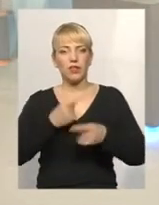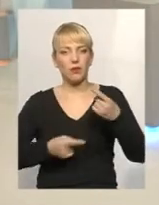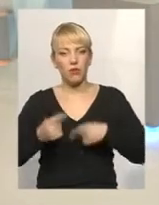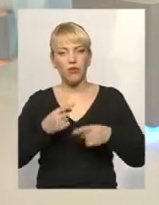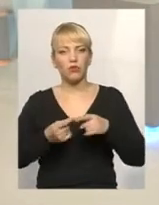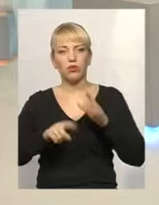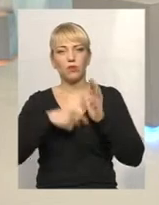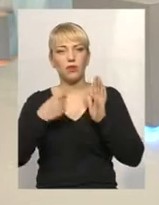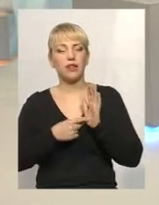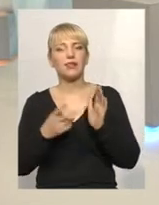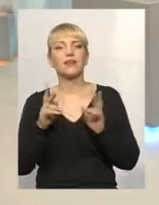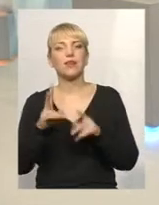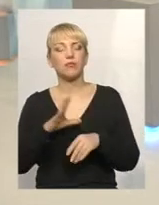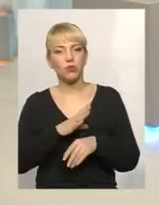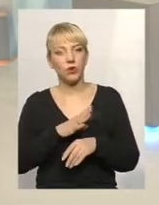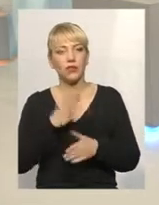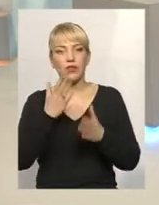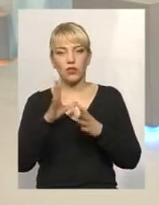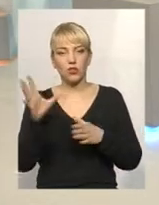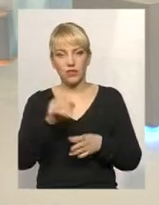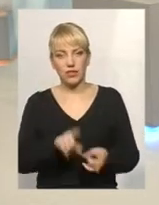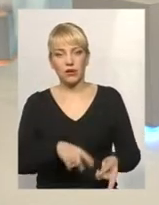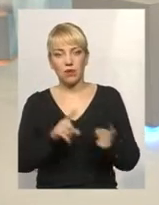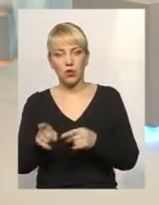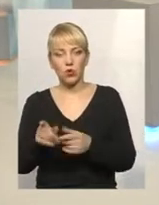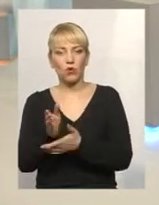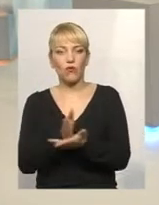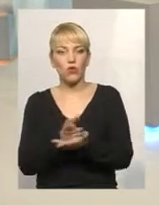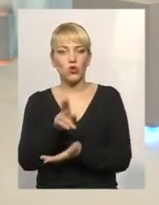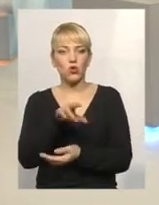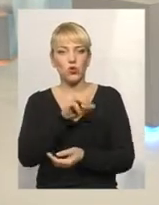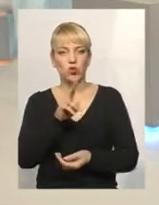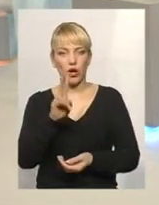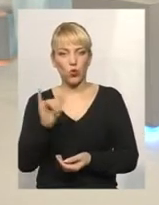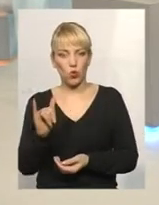питання стояло яким чином. Якщо перейдуть всі функції до жеку,